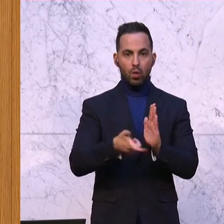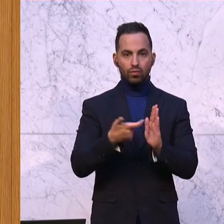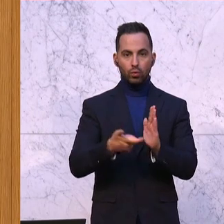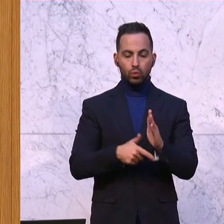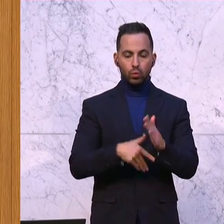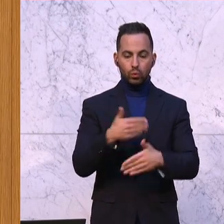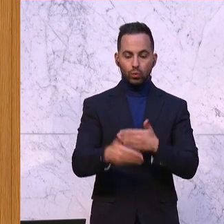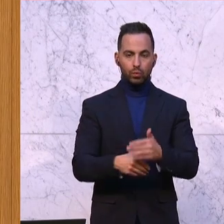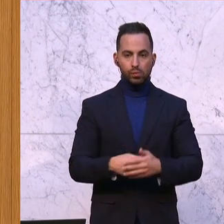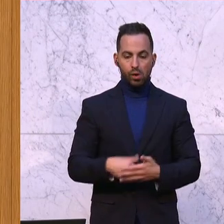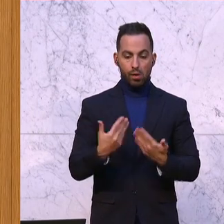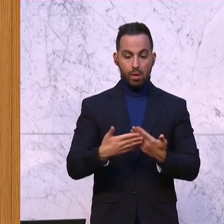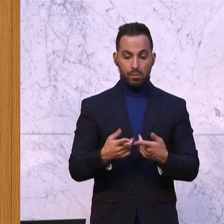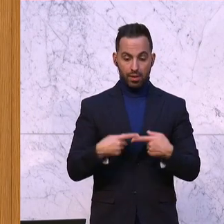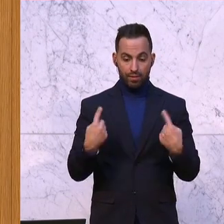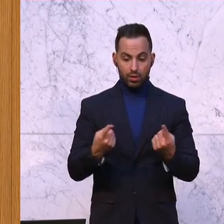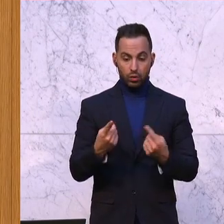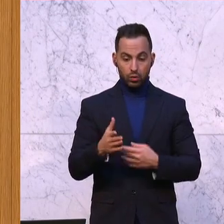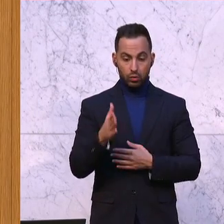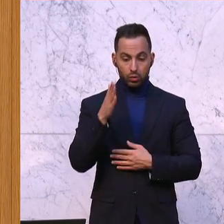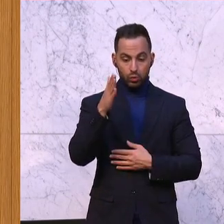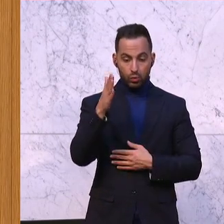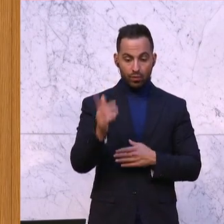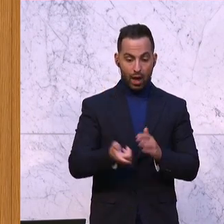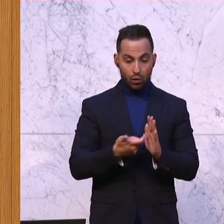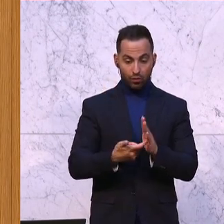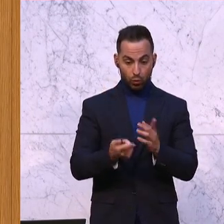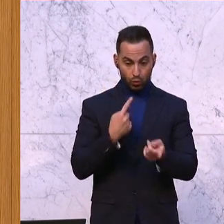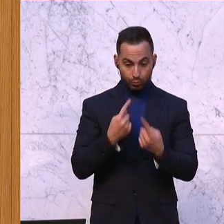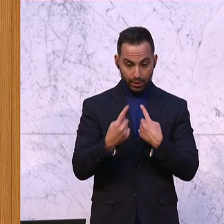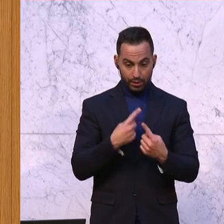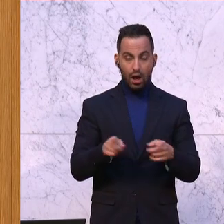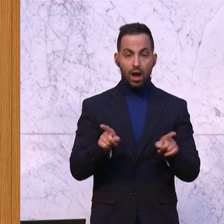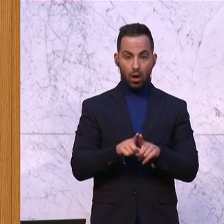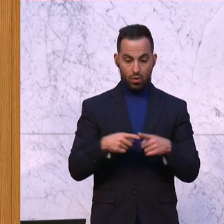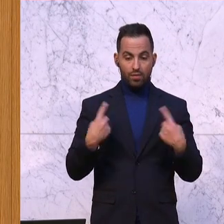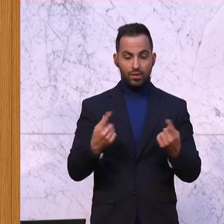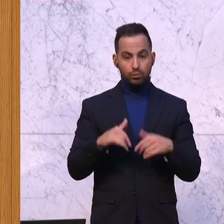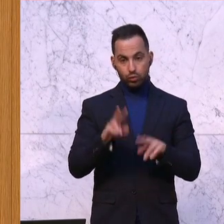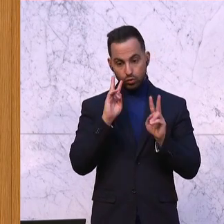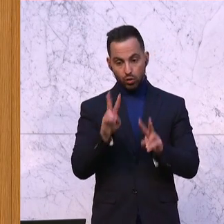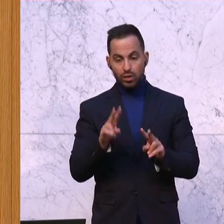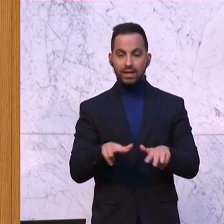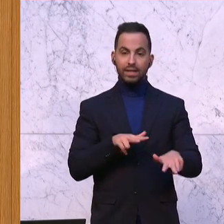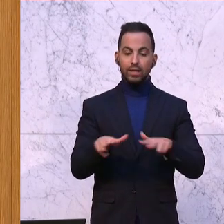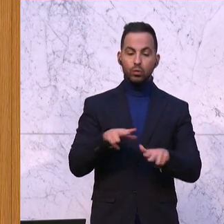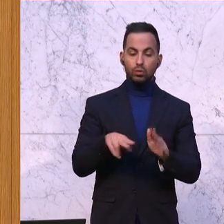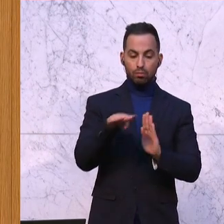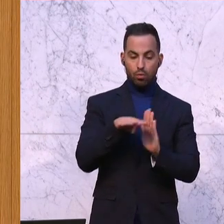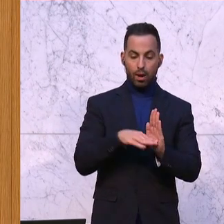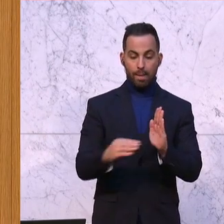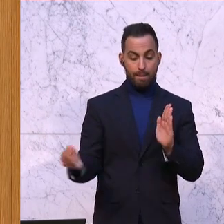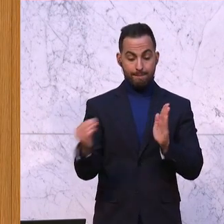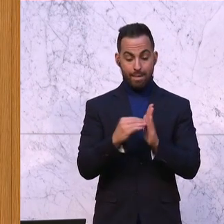stellen. Und wenn wir über künftige Herausforderungen sprechen, müssen wir auch immer die im Regierungsprogramm verankerten Aspekte